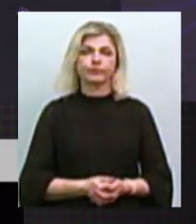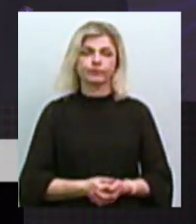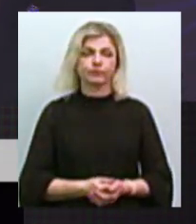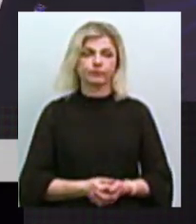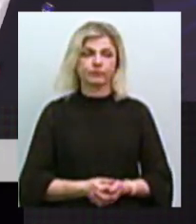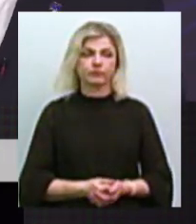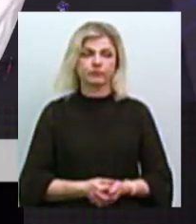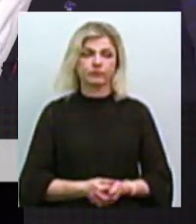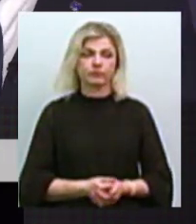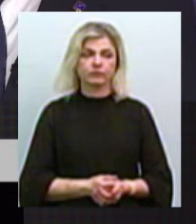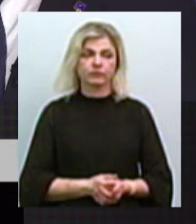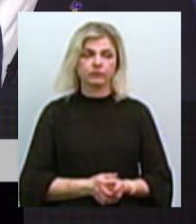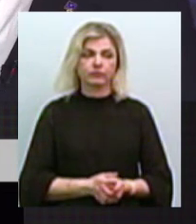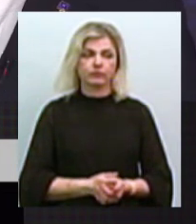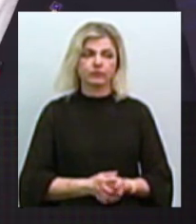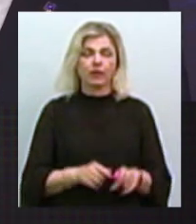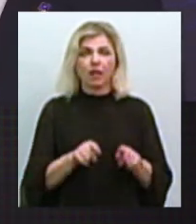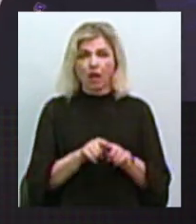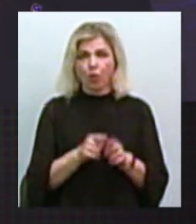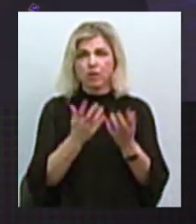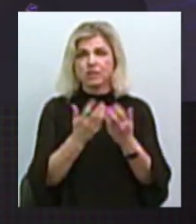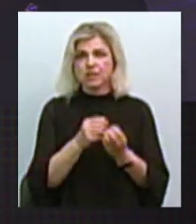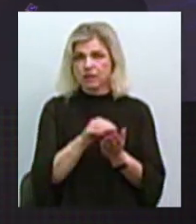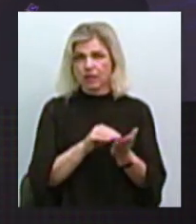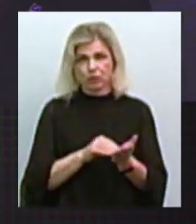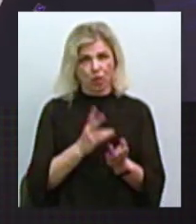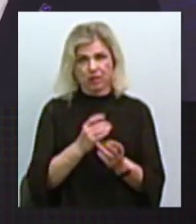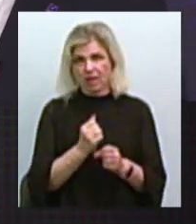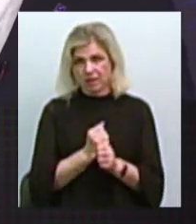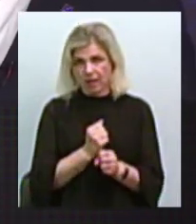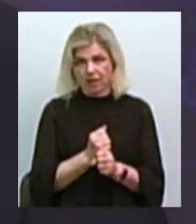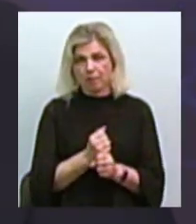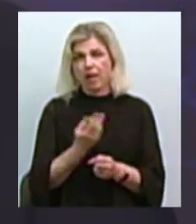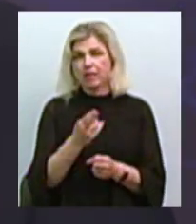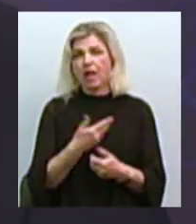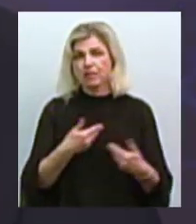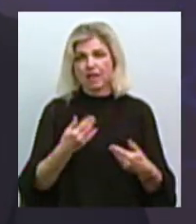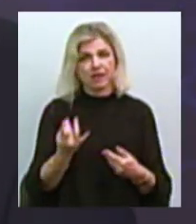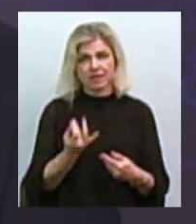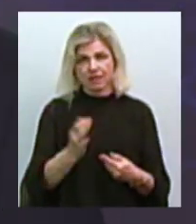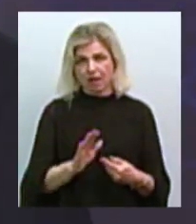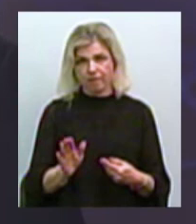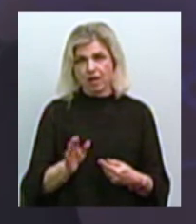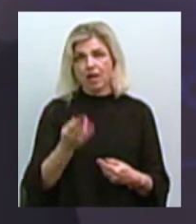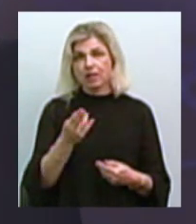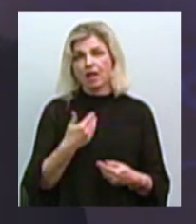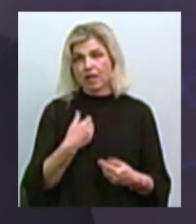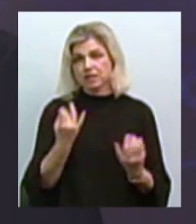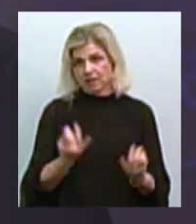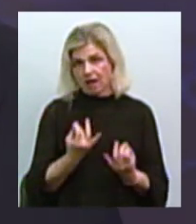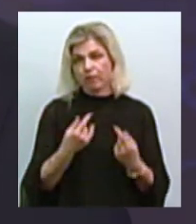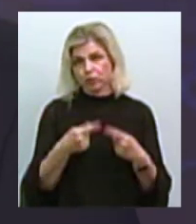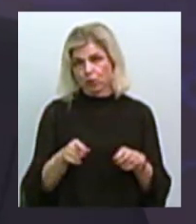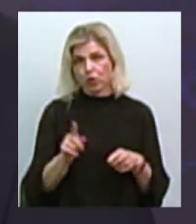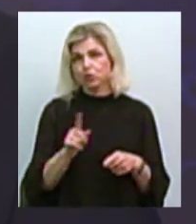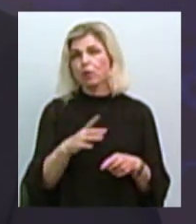пропозиції? Ну, ми з таку статистику, ми її не ведемо, тому що вона для нас нецікава, для нас цікава інша сторона. Щоб у нас